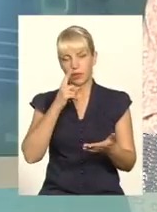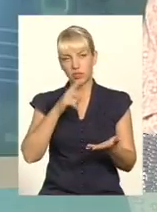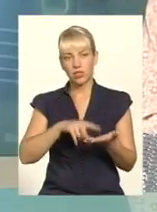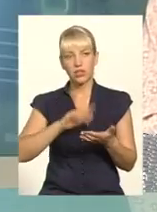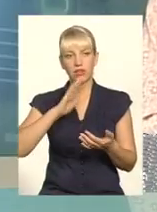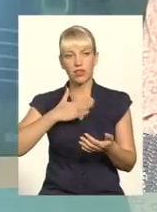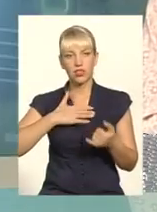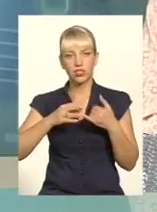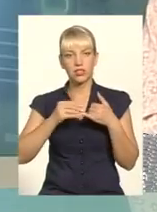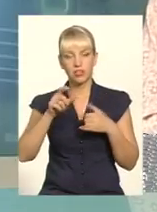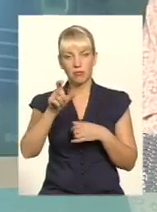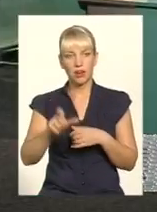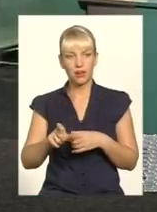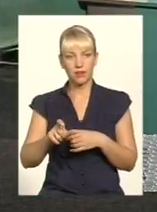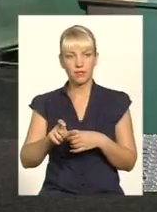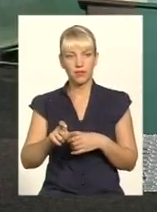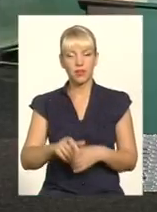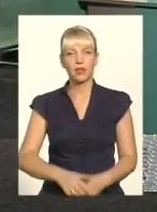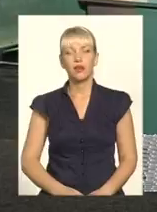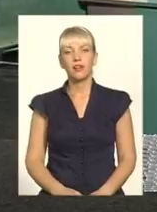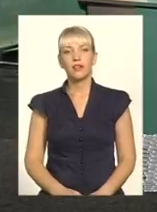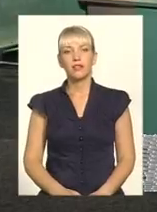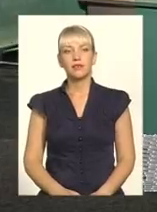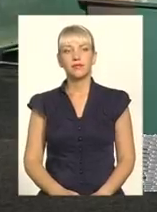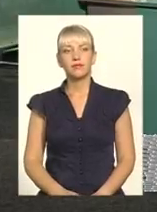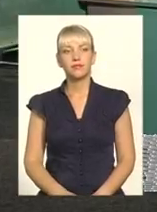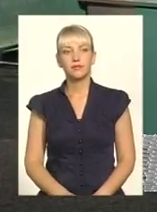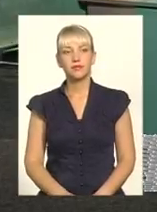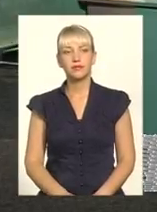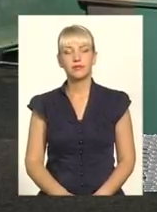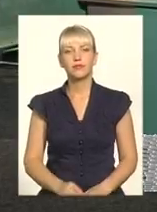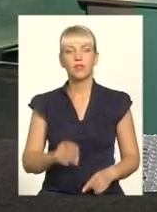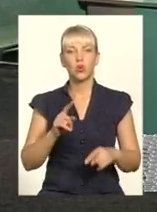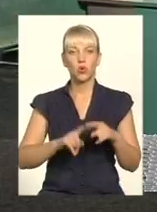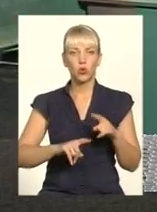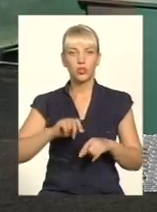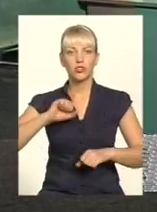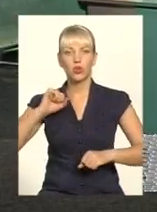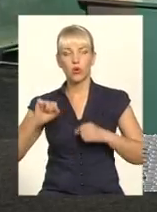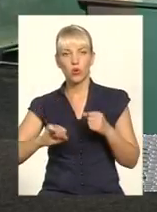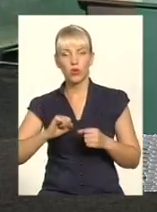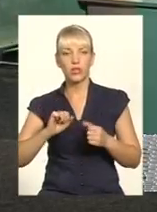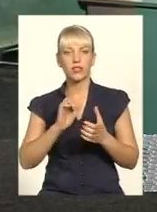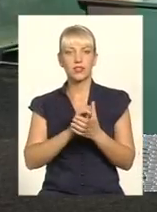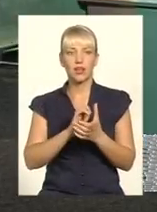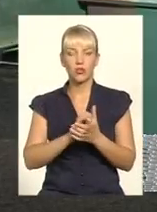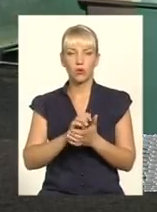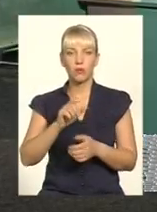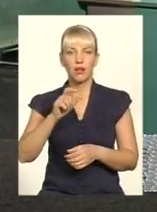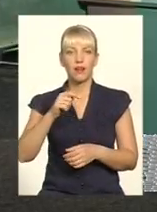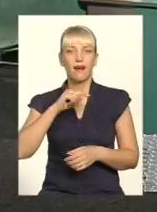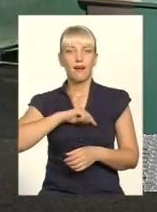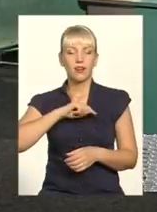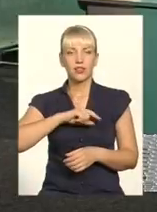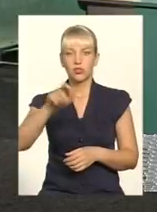Пані Лілі, родичі, колеги, знайомі характеризують людину